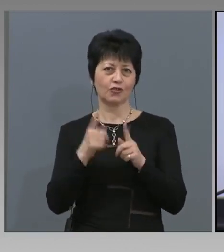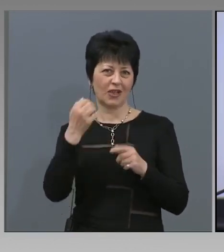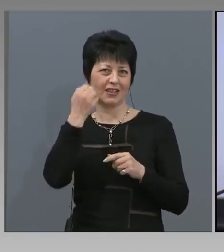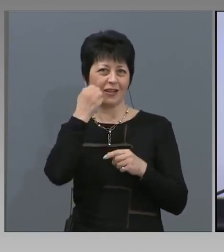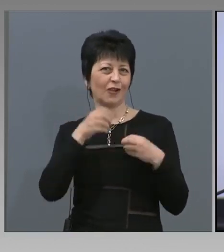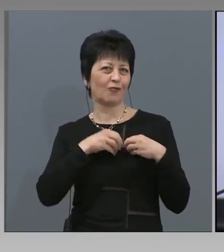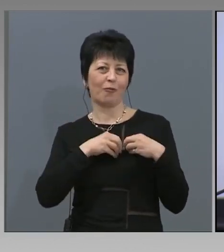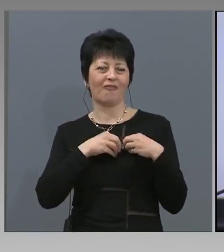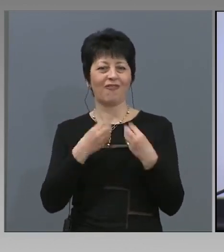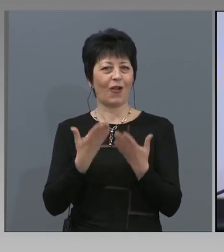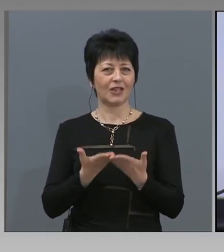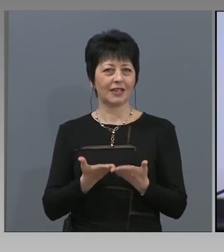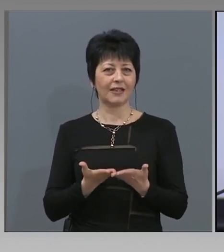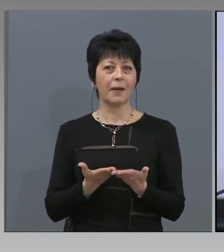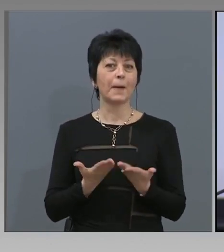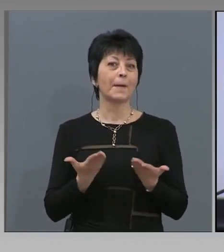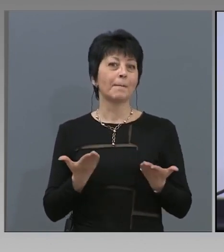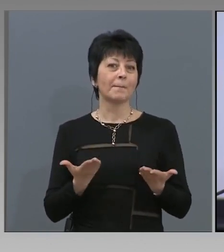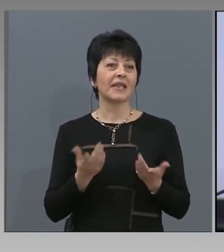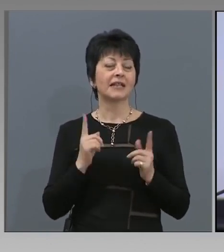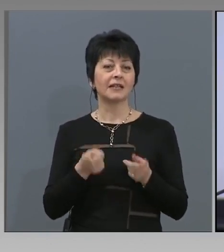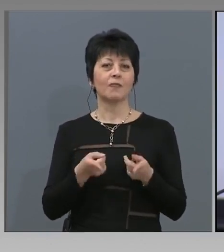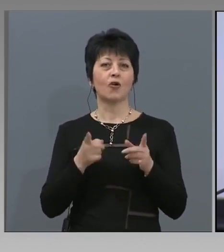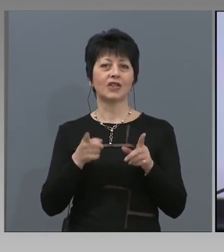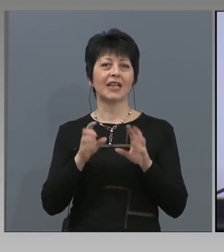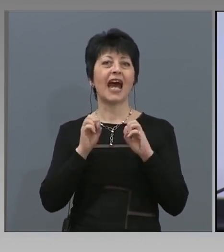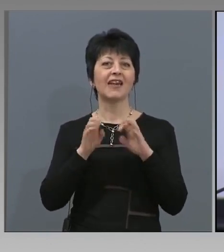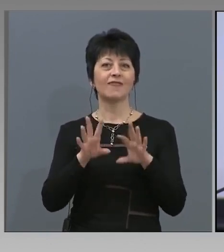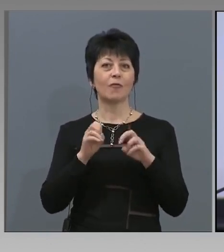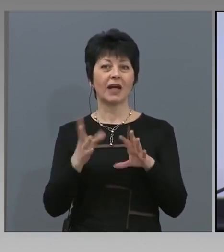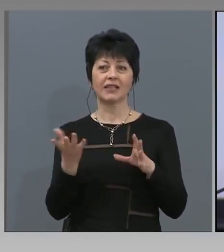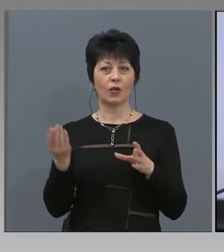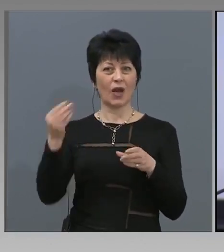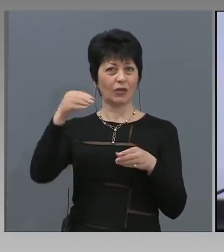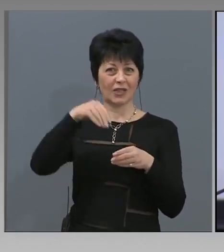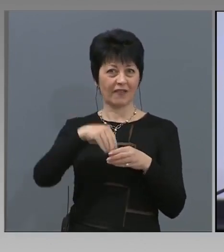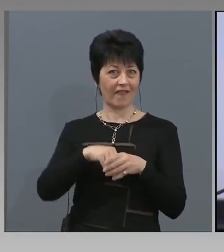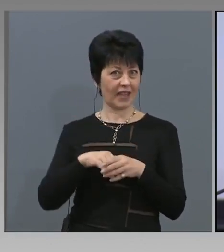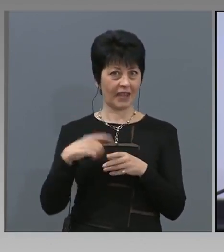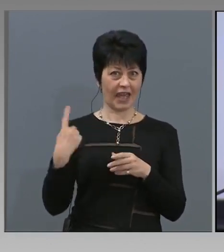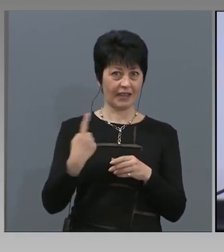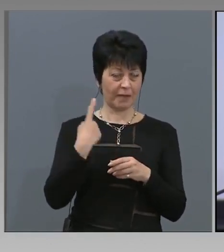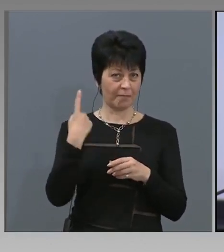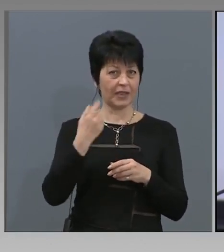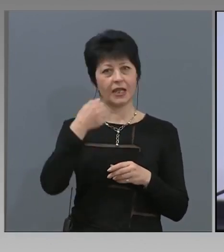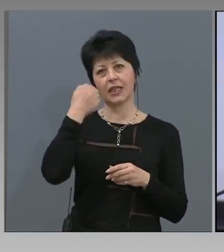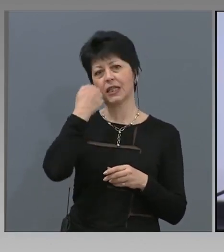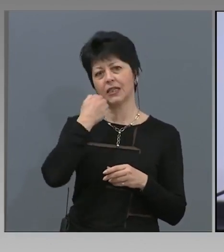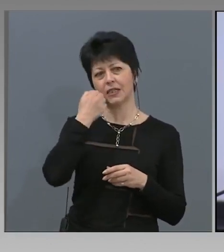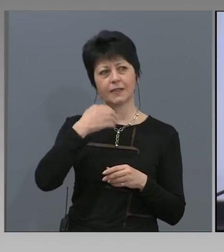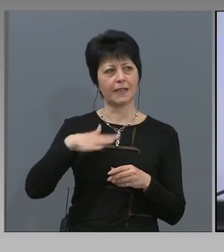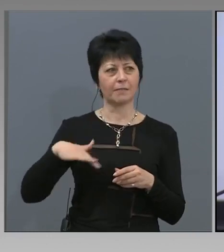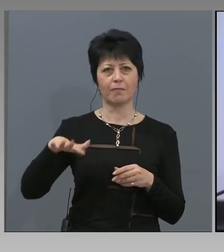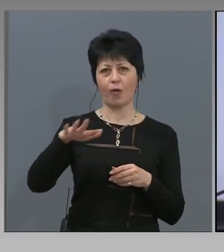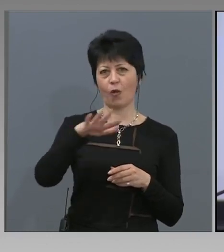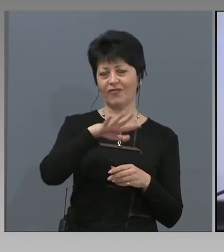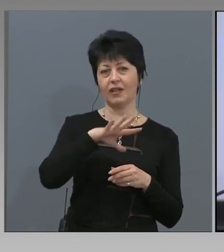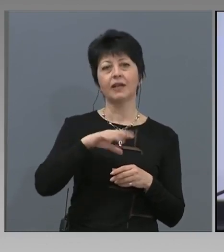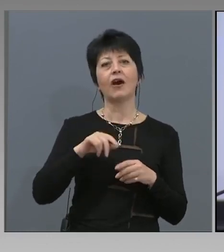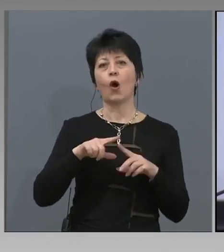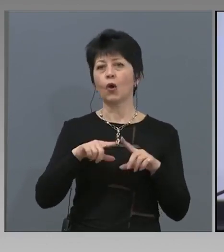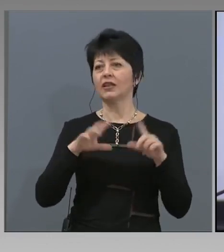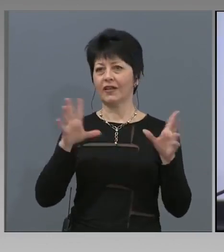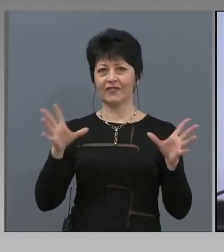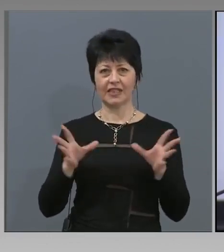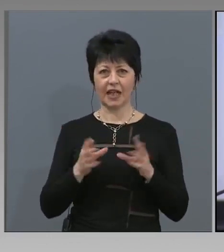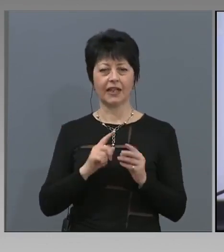е също така, за да може информация въведена веднъж да бъде моментално използвана от всеки една структура, така че да не